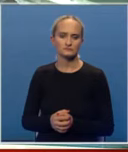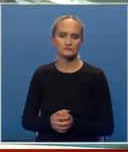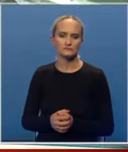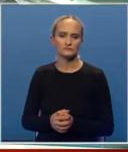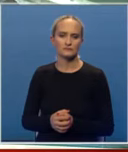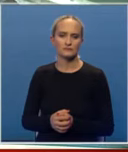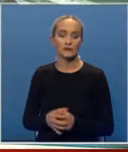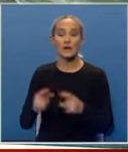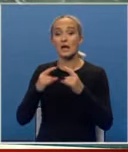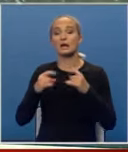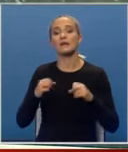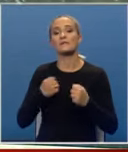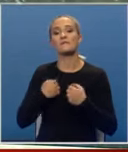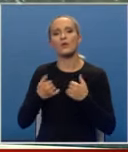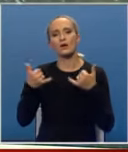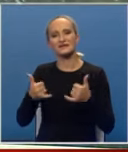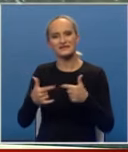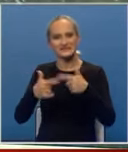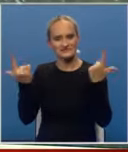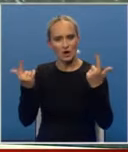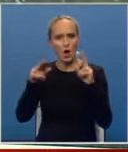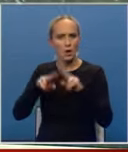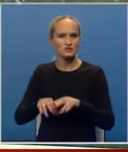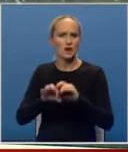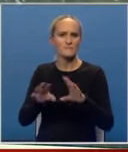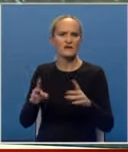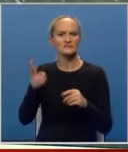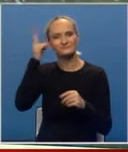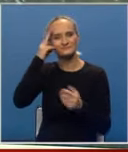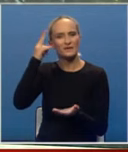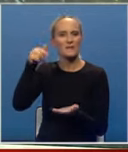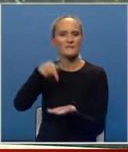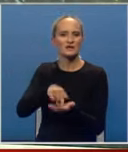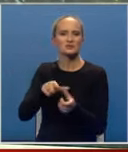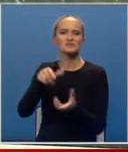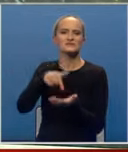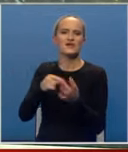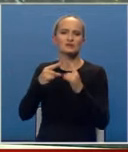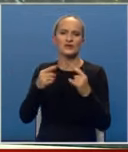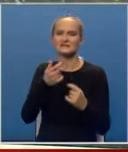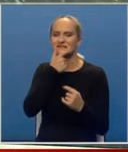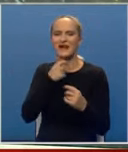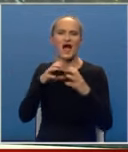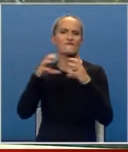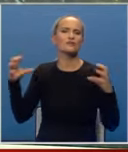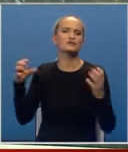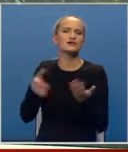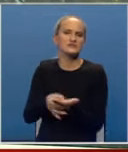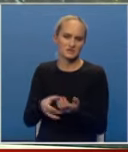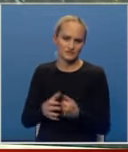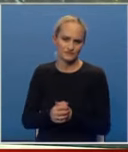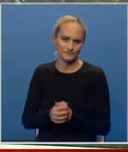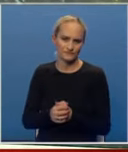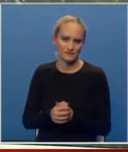Grad Banja Luka je danas i zvanično ostao bez atraktivne lokacije u centru grada stare autobuske